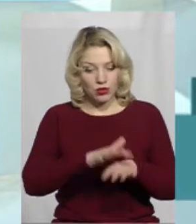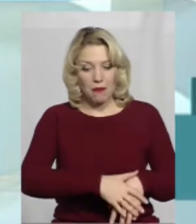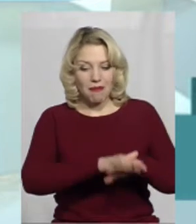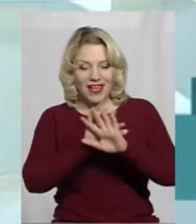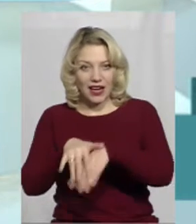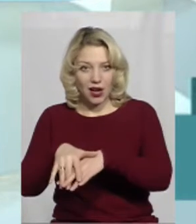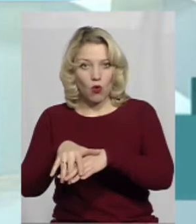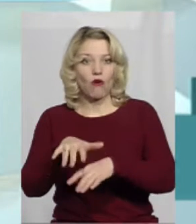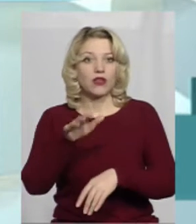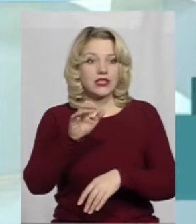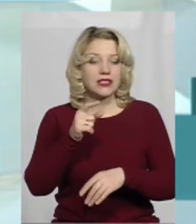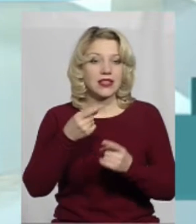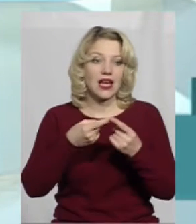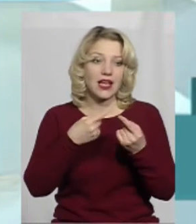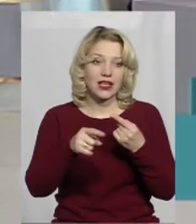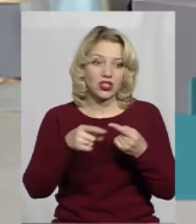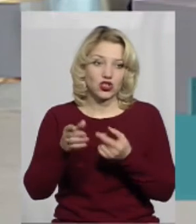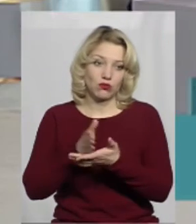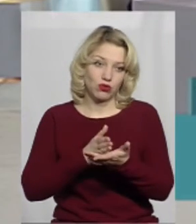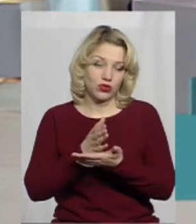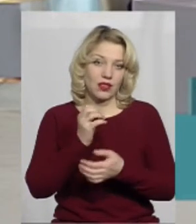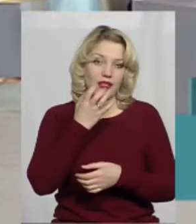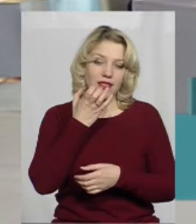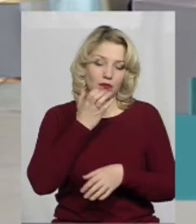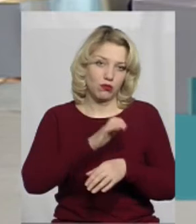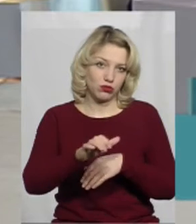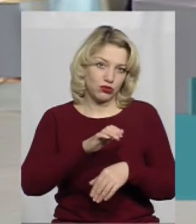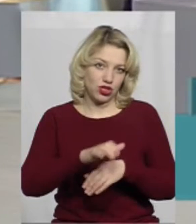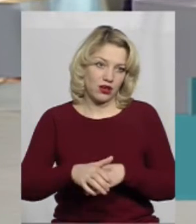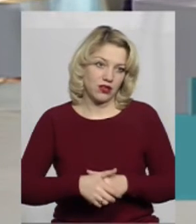перераховуватись на інші послуги, в тому числі на теплопостачання.